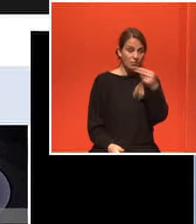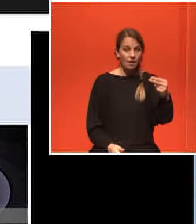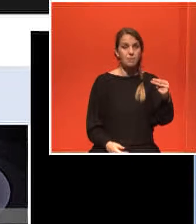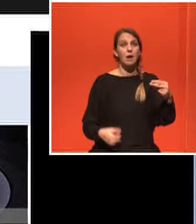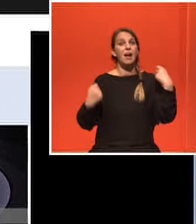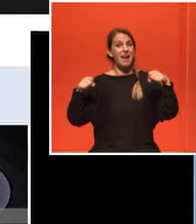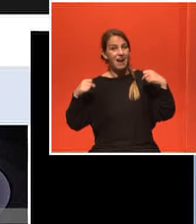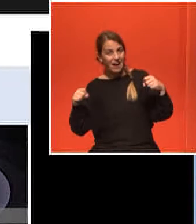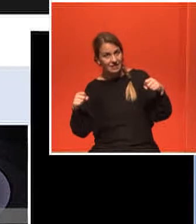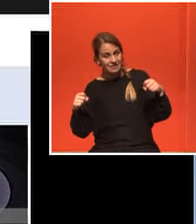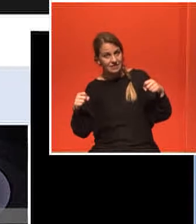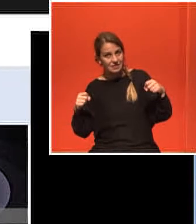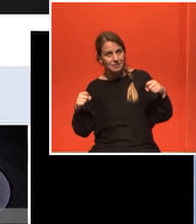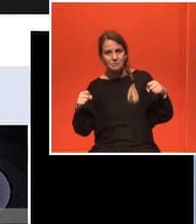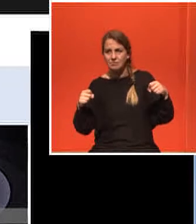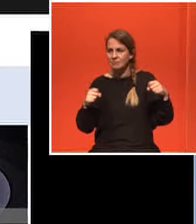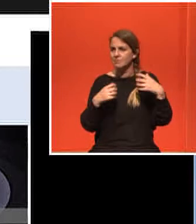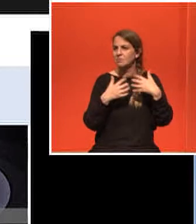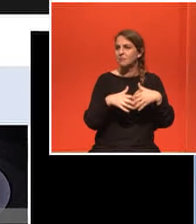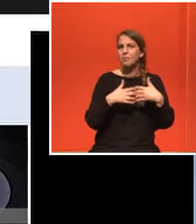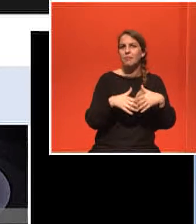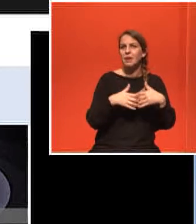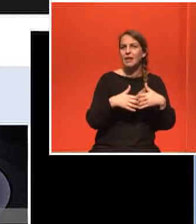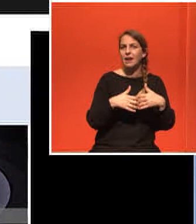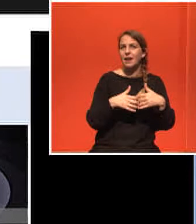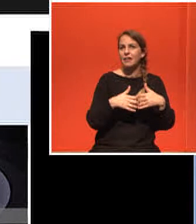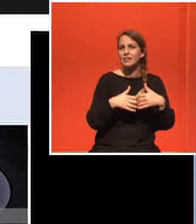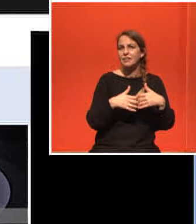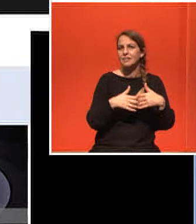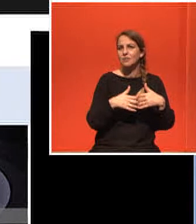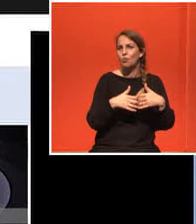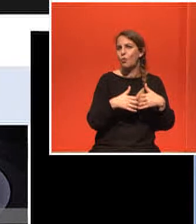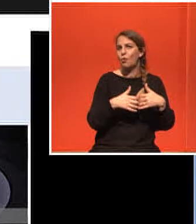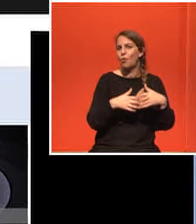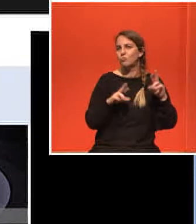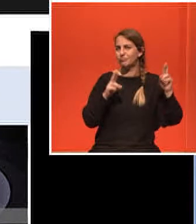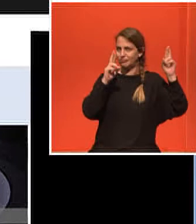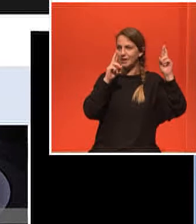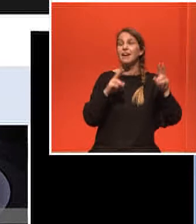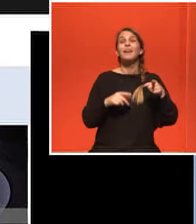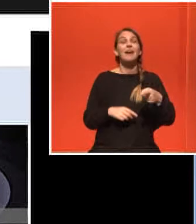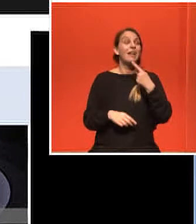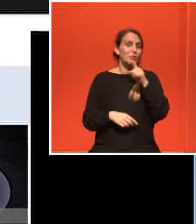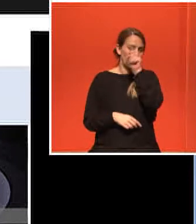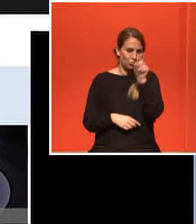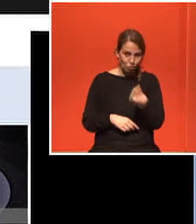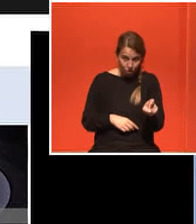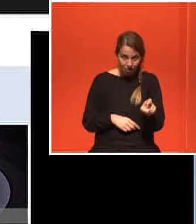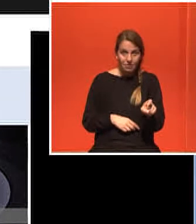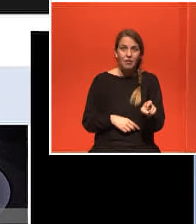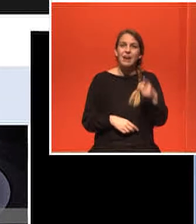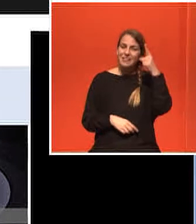τη μηχανική φόρτιση αυτή καθεαυτή ο φαινόμενο της ζωής έχει εξελιχθεί κάτω από μια